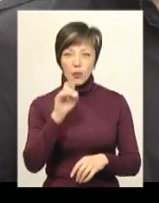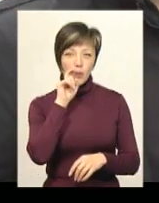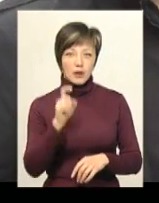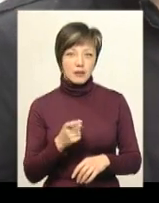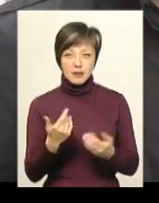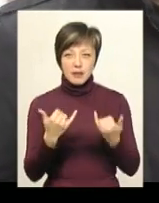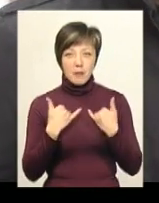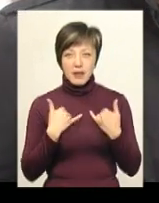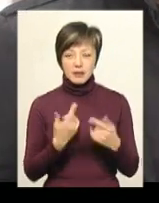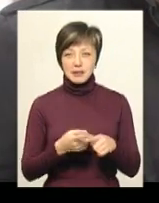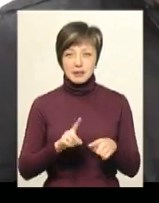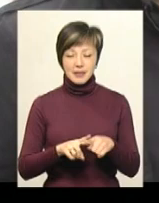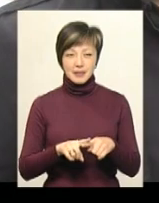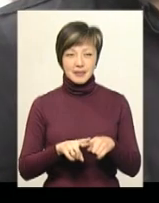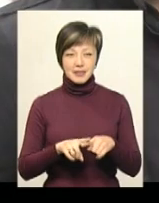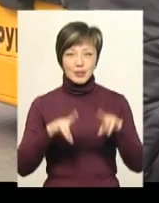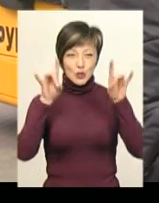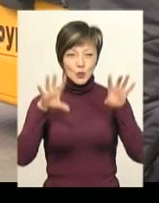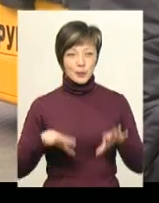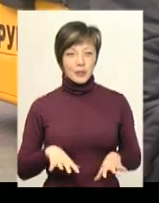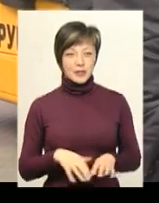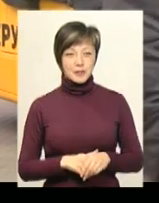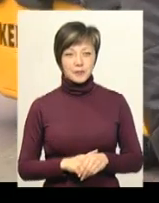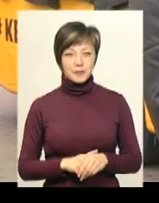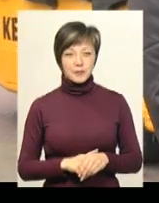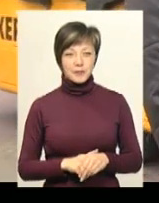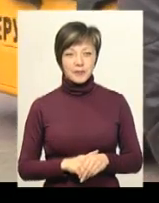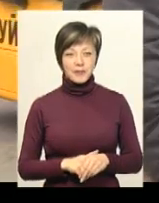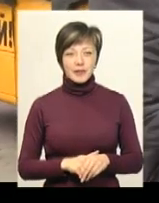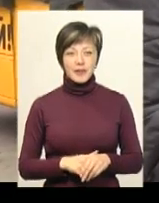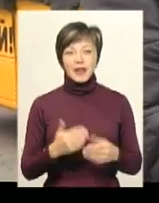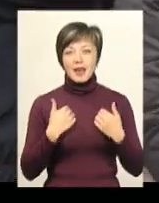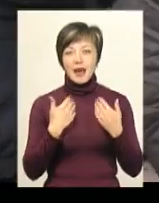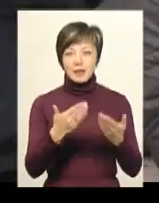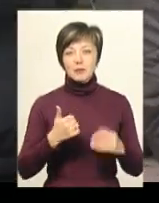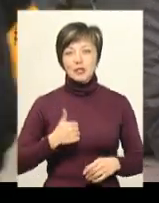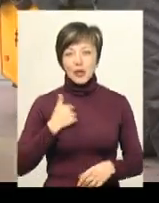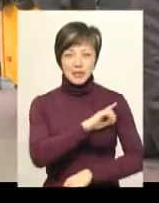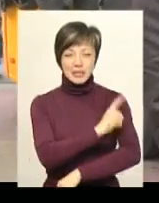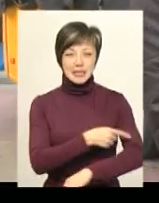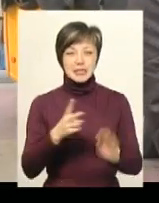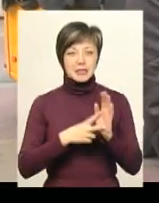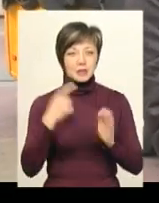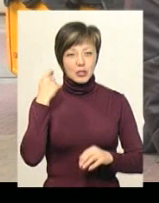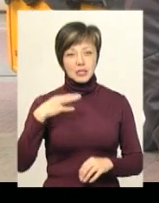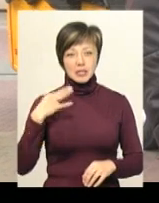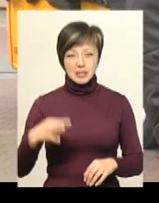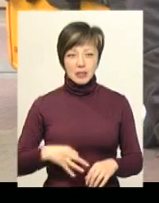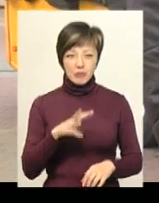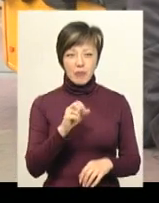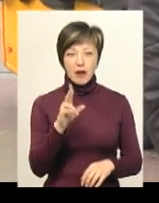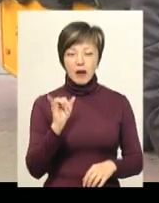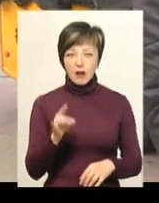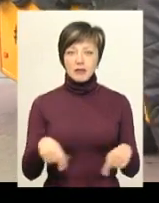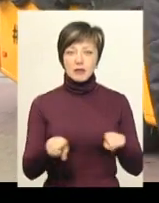для мене це насправді сюрприз». «Я вважаюся дуже сильно». Семирічний син Володимира Огойка Макар